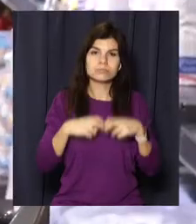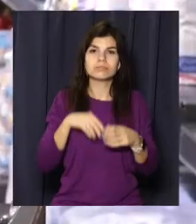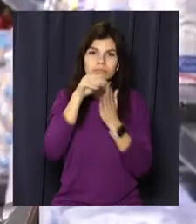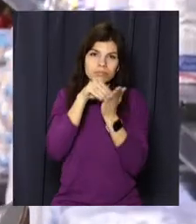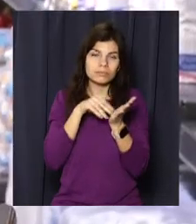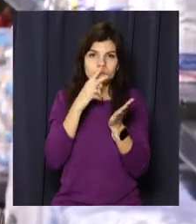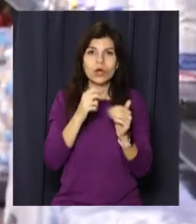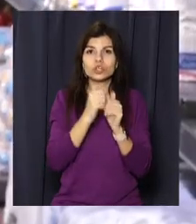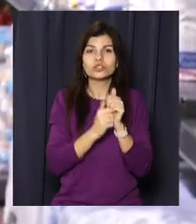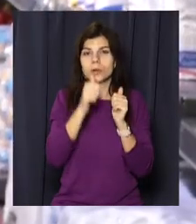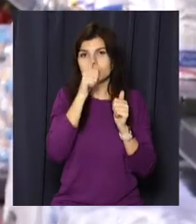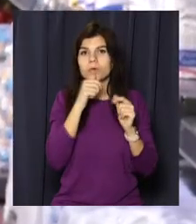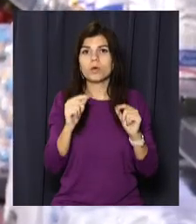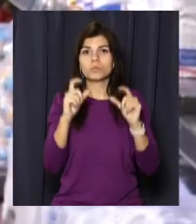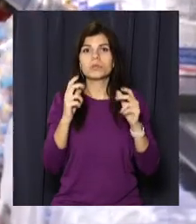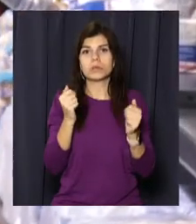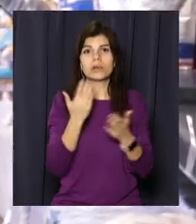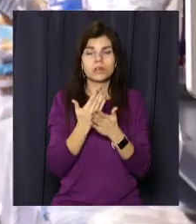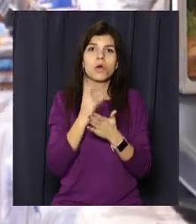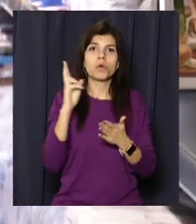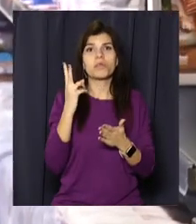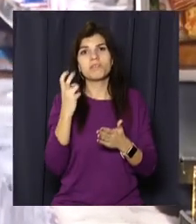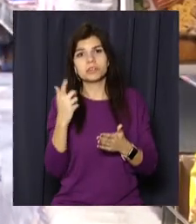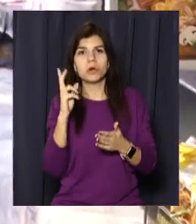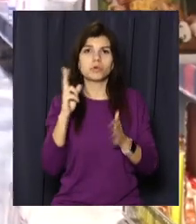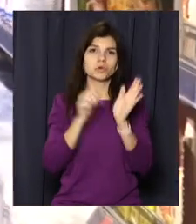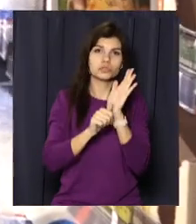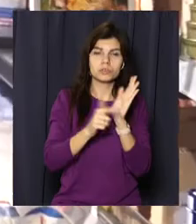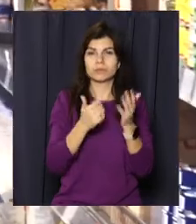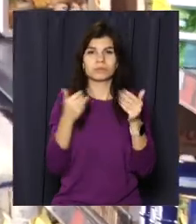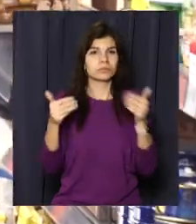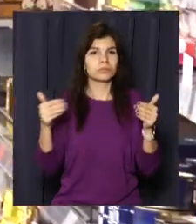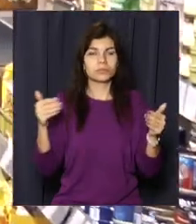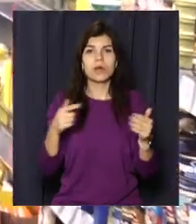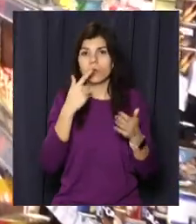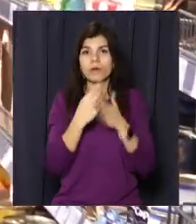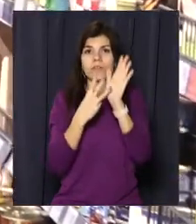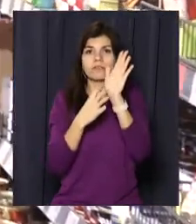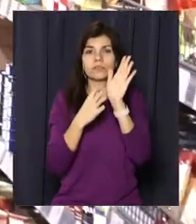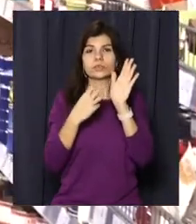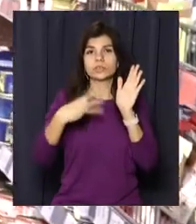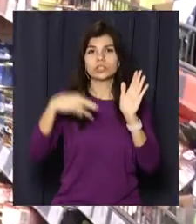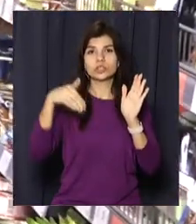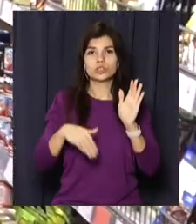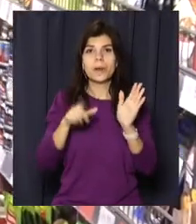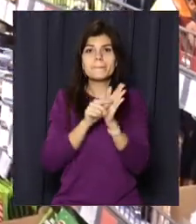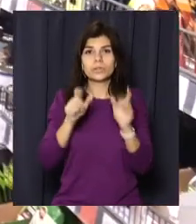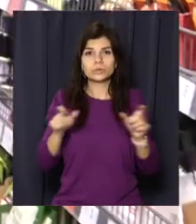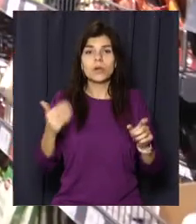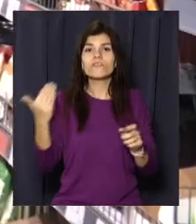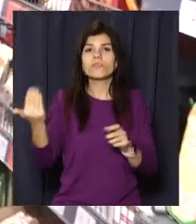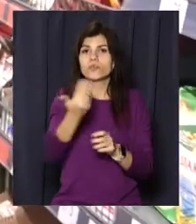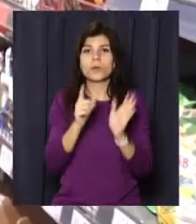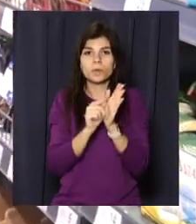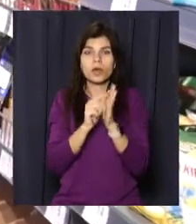збільшилася на 200 гривень. На Дніпропетровщині на обліку 830 тисяч пенсіонерів. Їхні пенсії перерахують